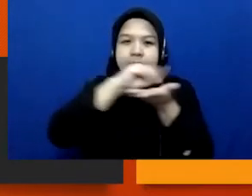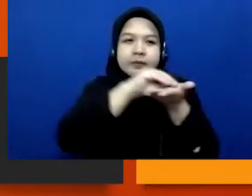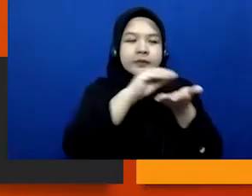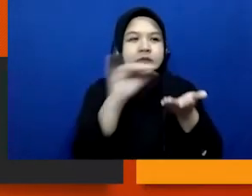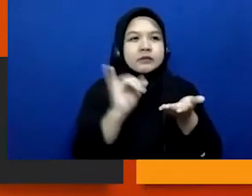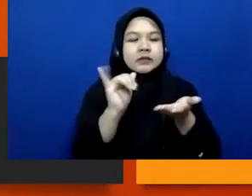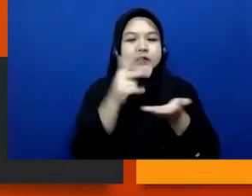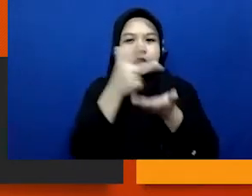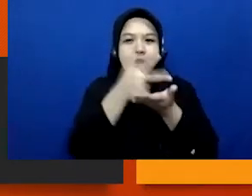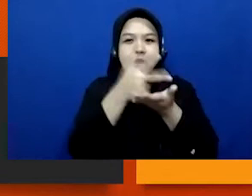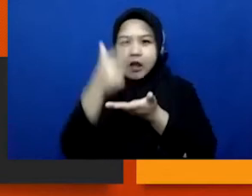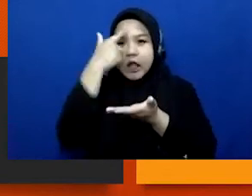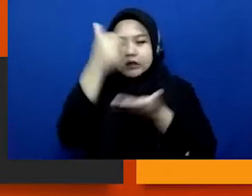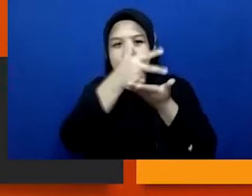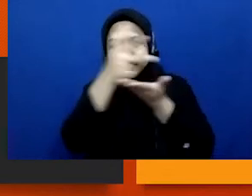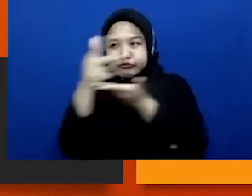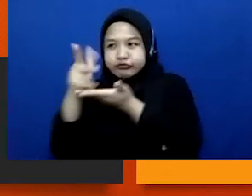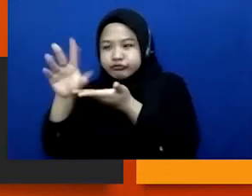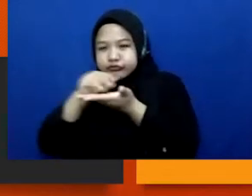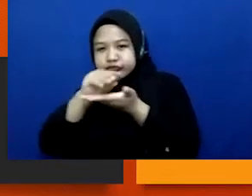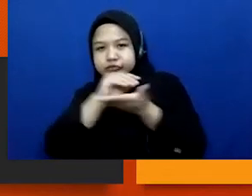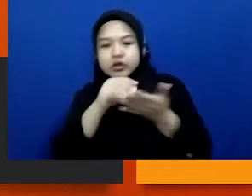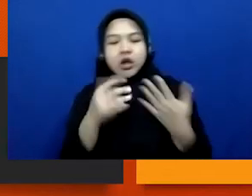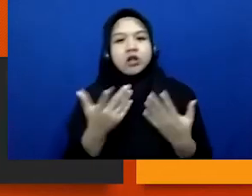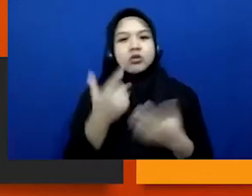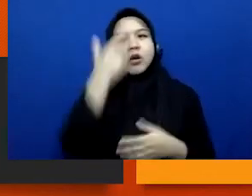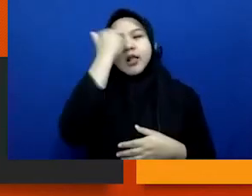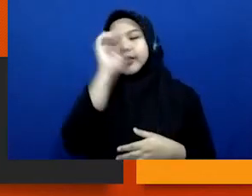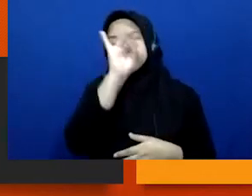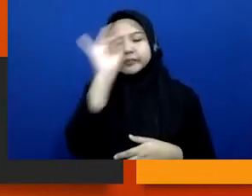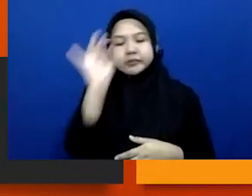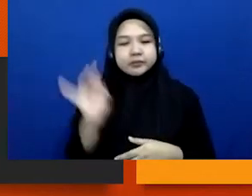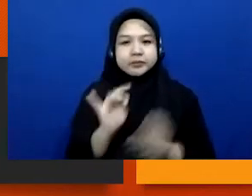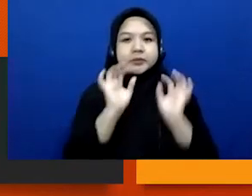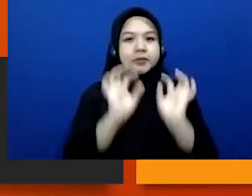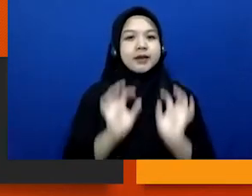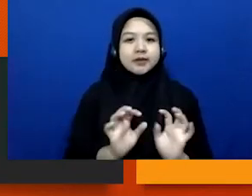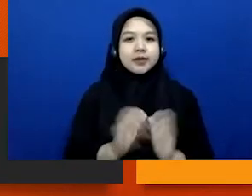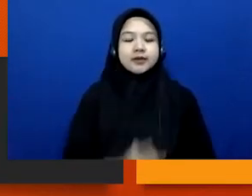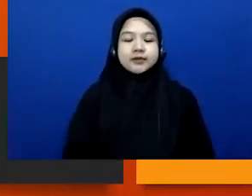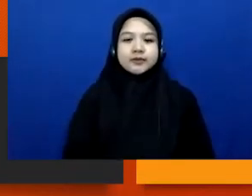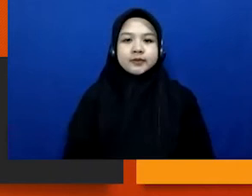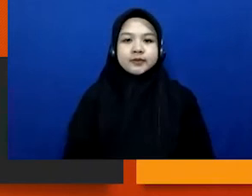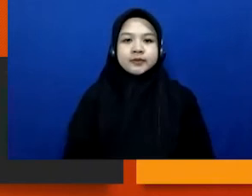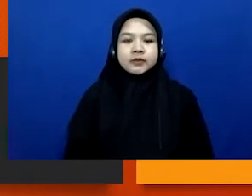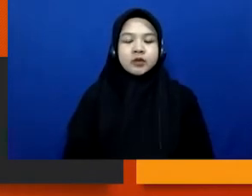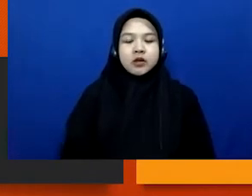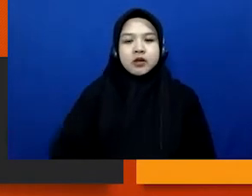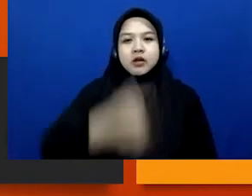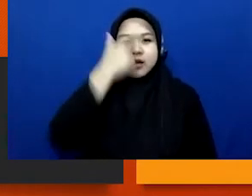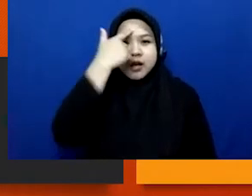kameramen misalnya dan keahlian keahlian banyak sekali keahlian keahlian untuk